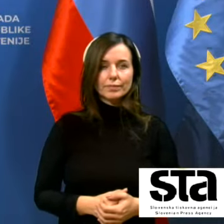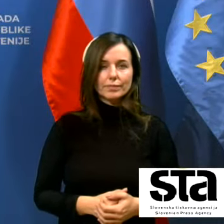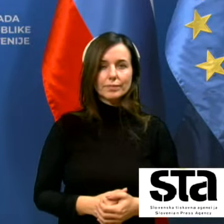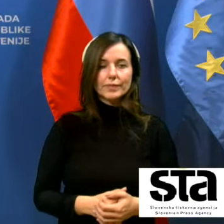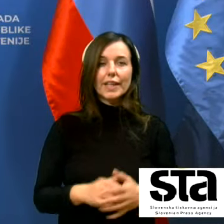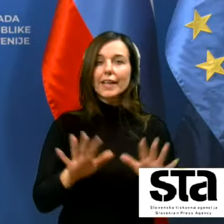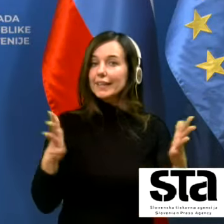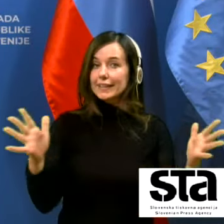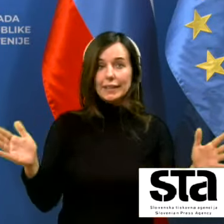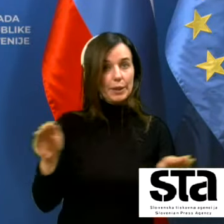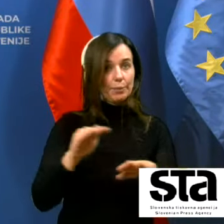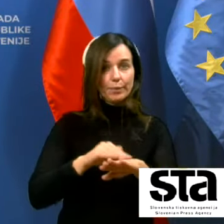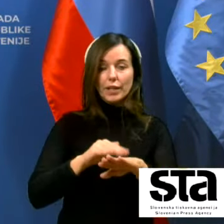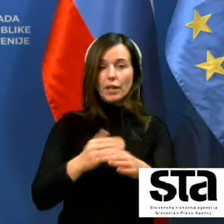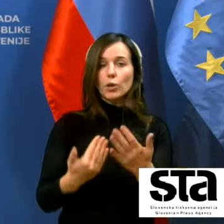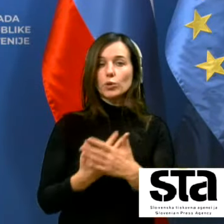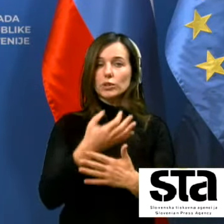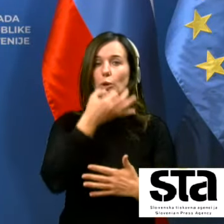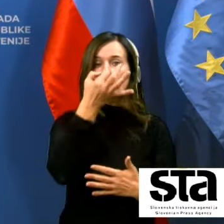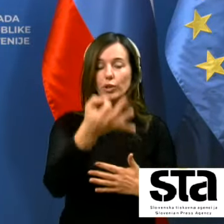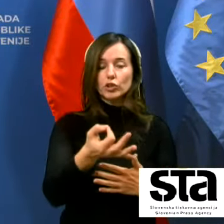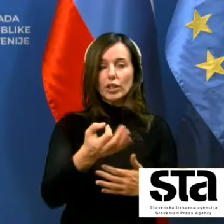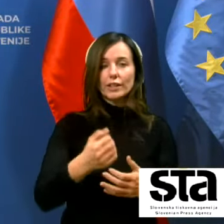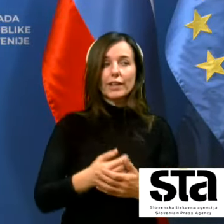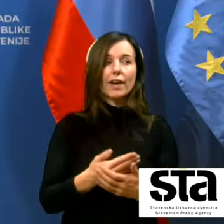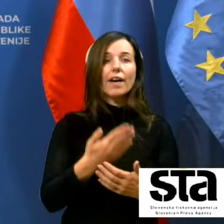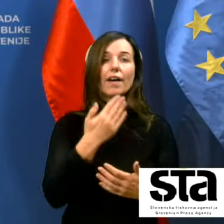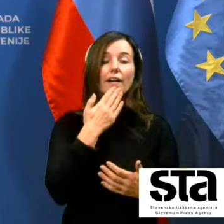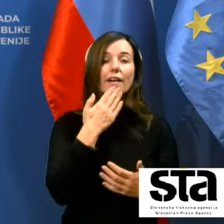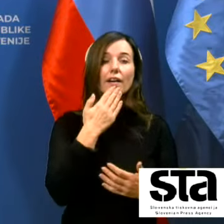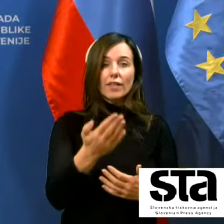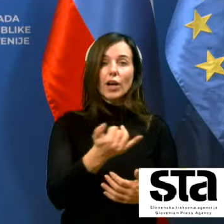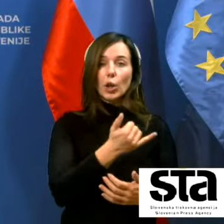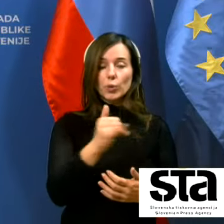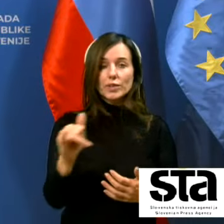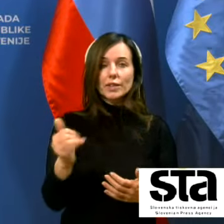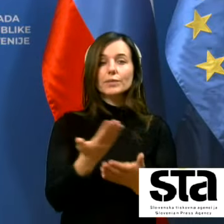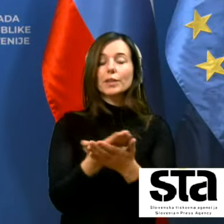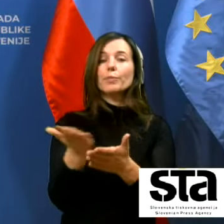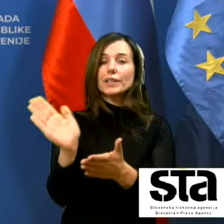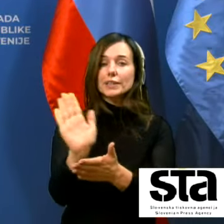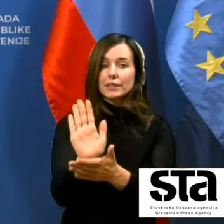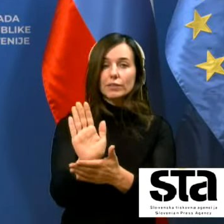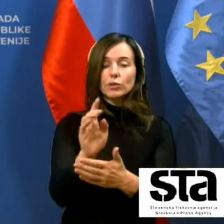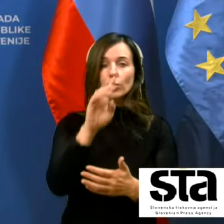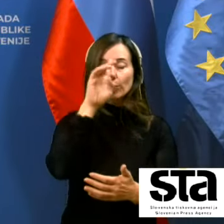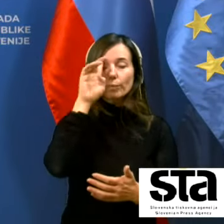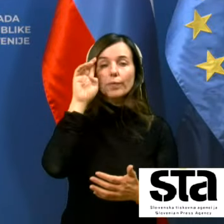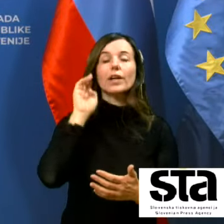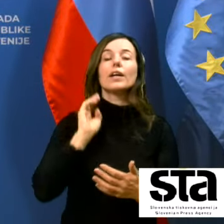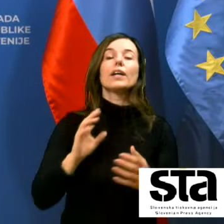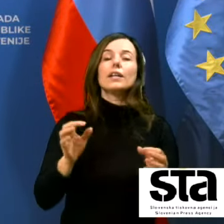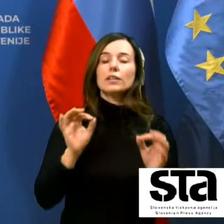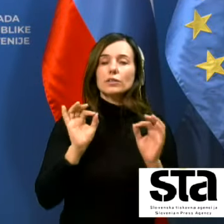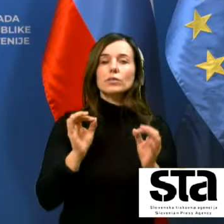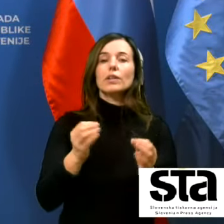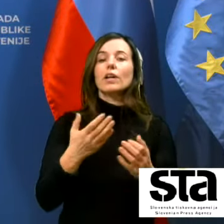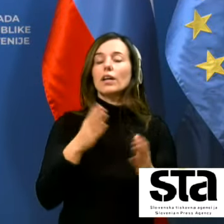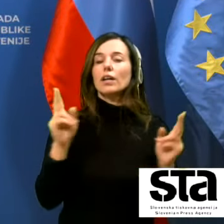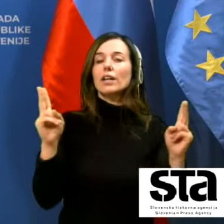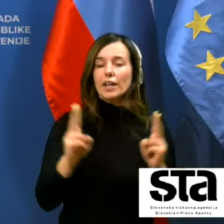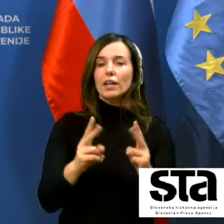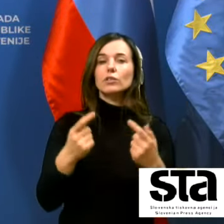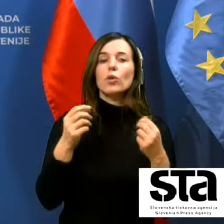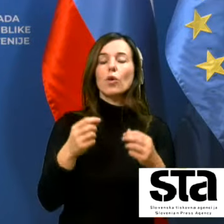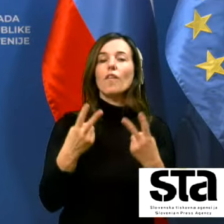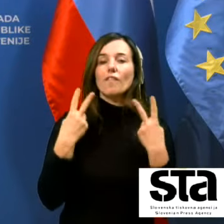ni prijav potem najlepša hvala za vašo predstavitev strnjeno predstavitev za vse te